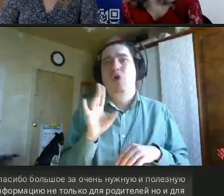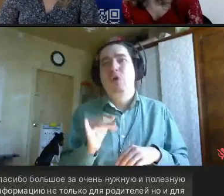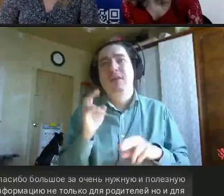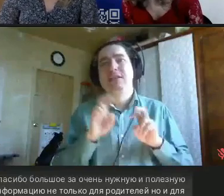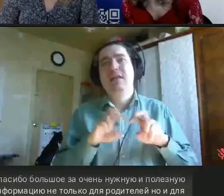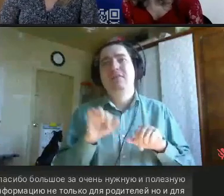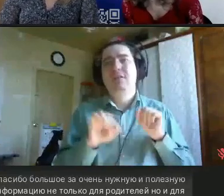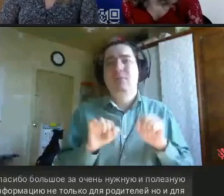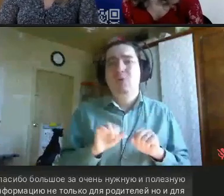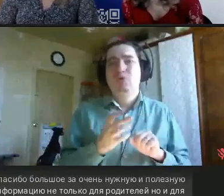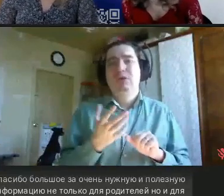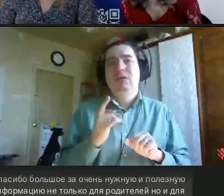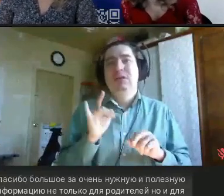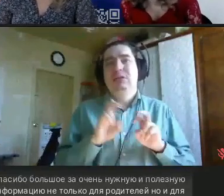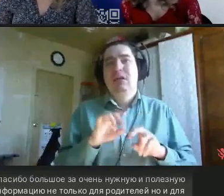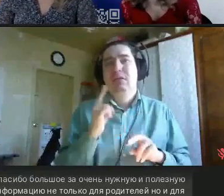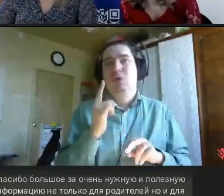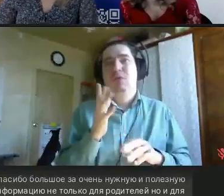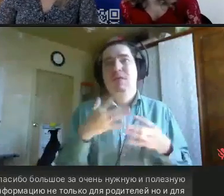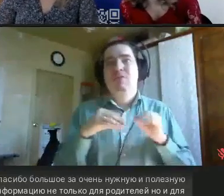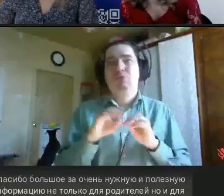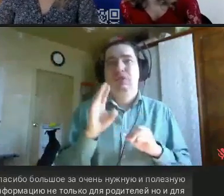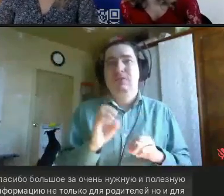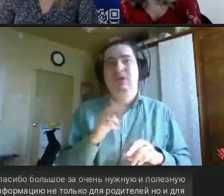возможности входа своего ребенка в общество, потому что, к сожалению,